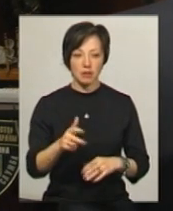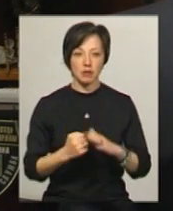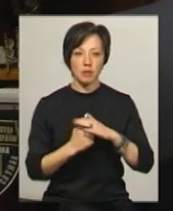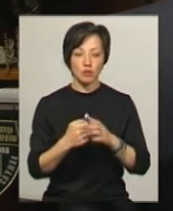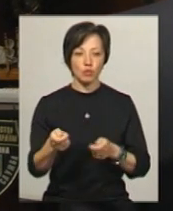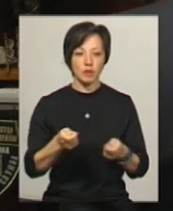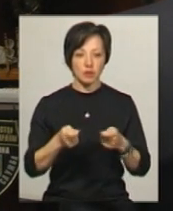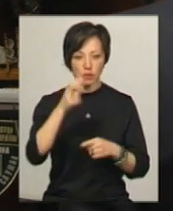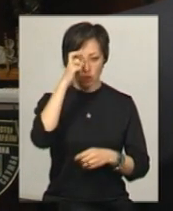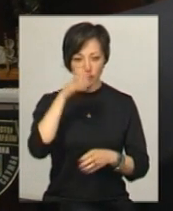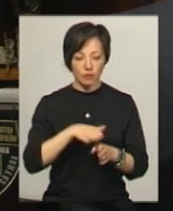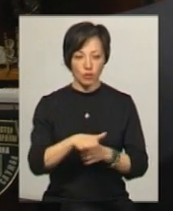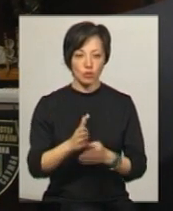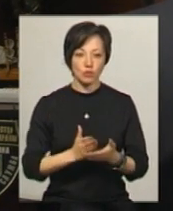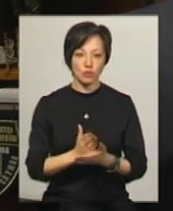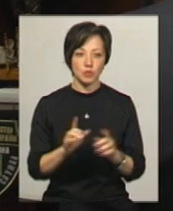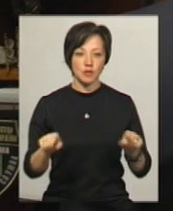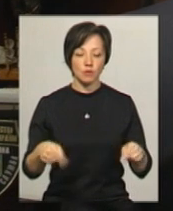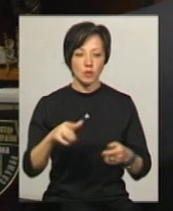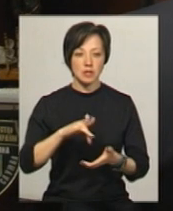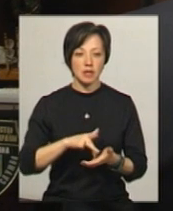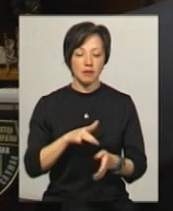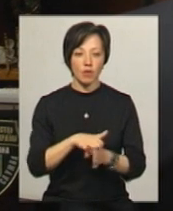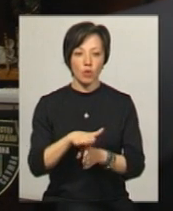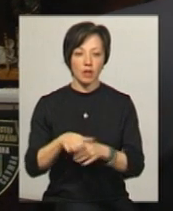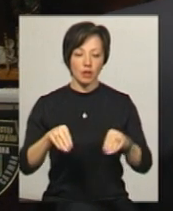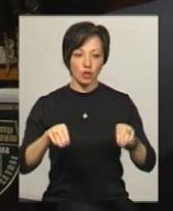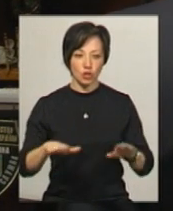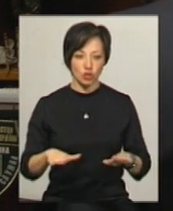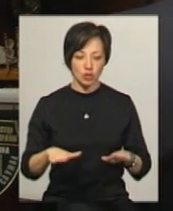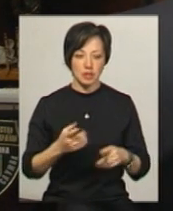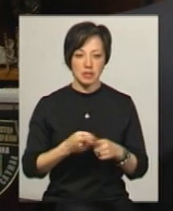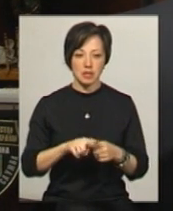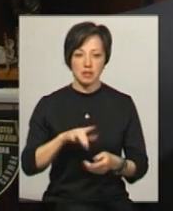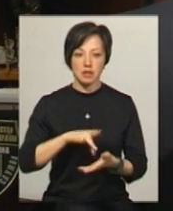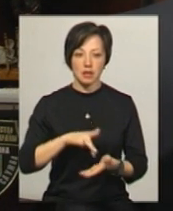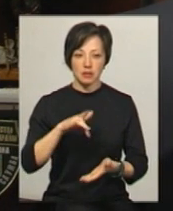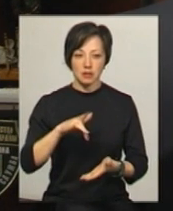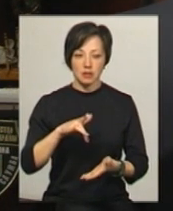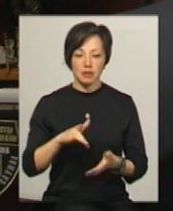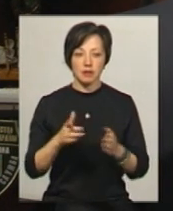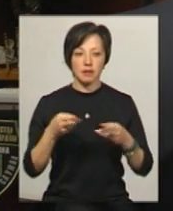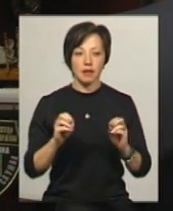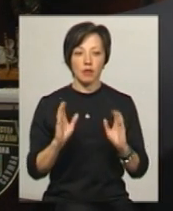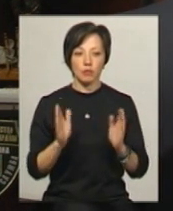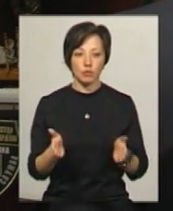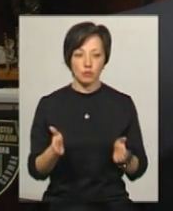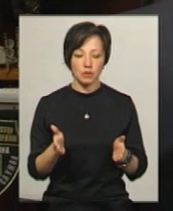базі управління Державної виконавчої служби буде створений центр виконання рішень Це центр, де буде